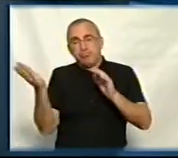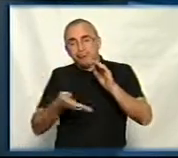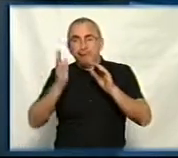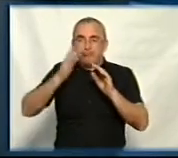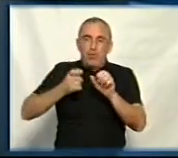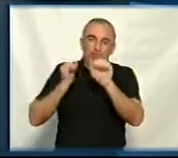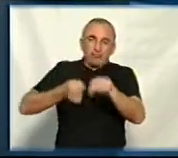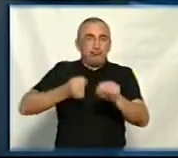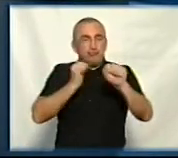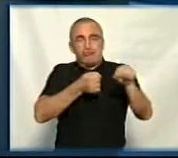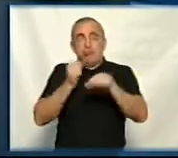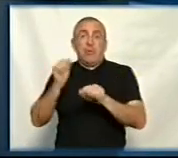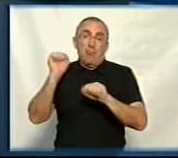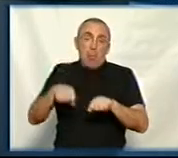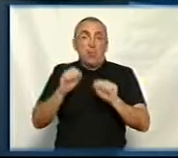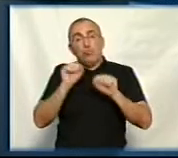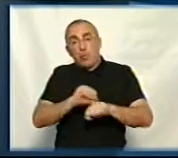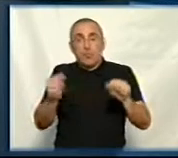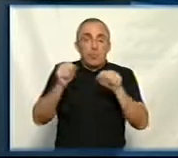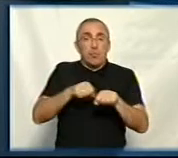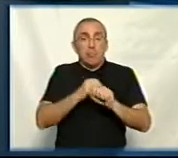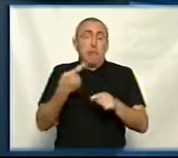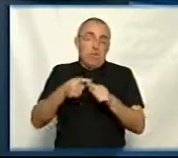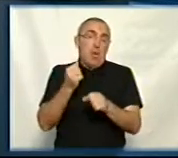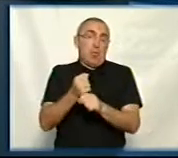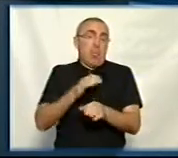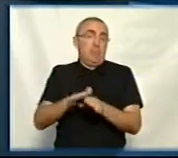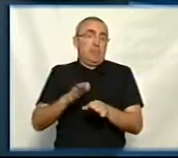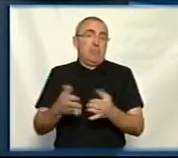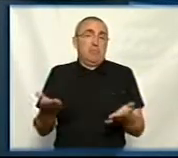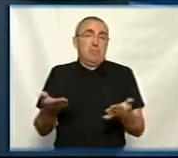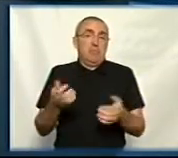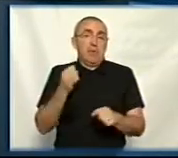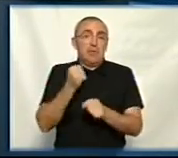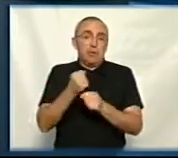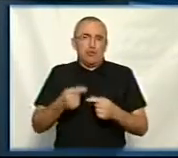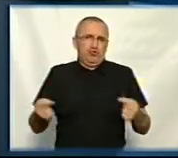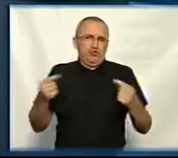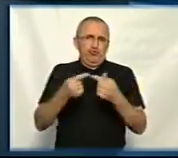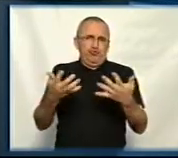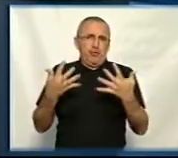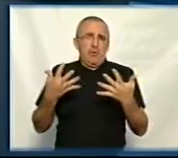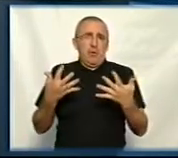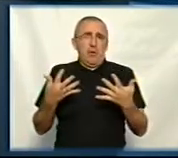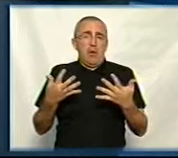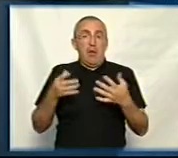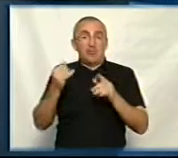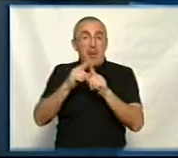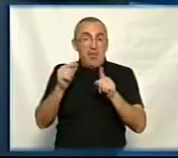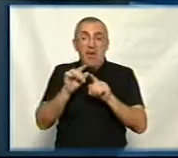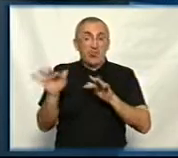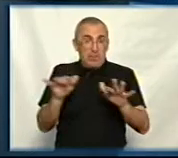які от прочитали, ага, от так можна, так не можна, все, робимо от так. Зробити їх більш чіткими, скажімо. Ті правила, що зараз діють,